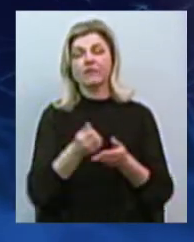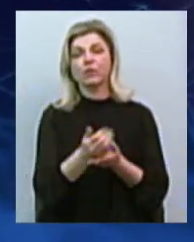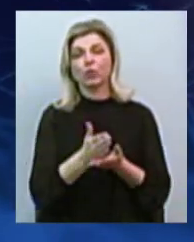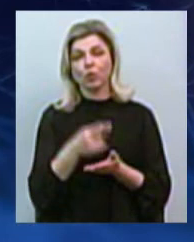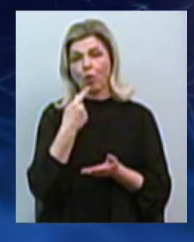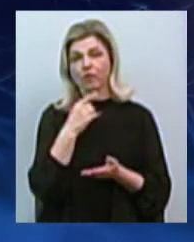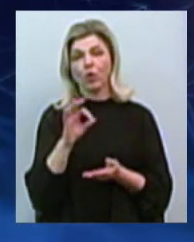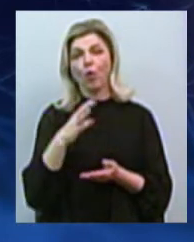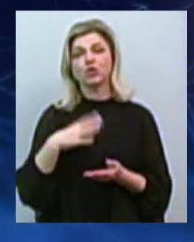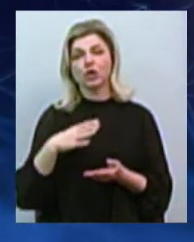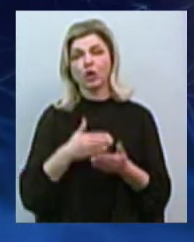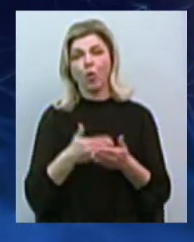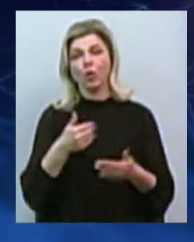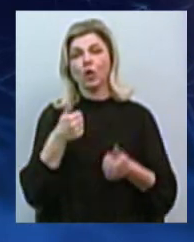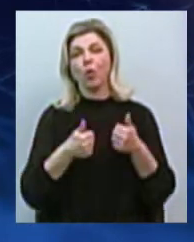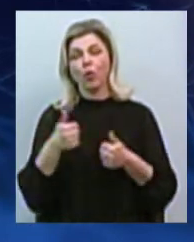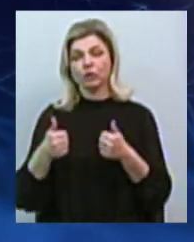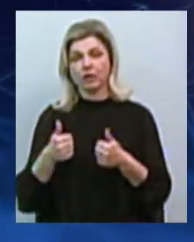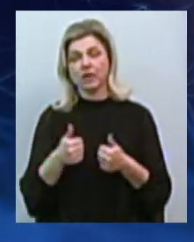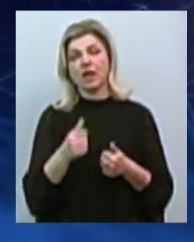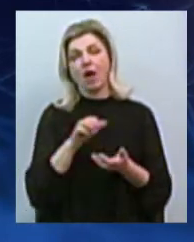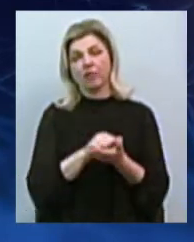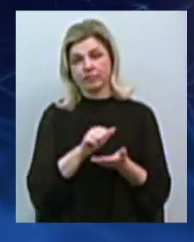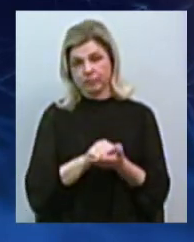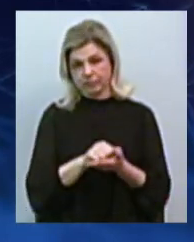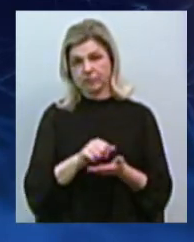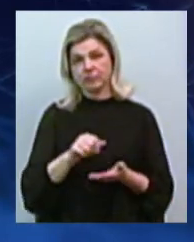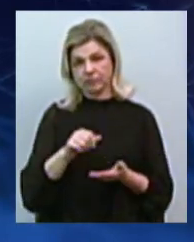про очікування від конкурсу та потенційних концесіонерів.